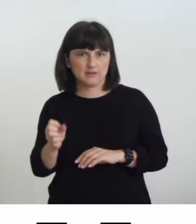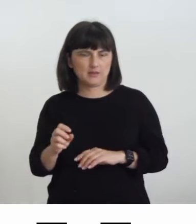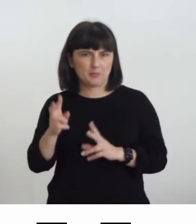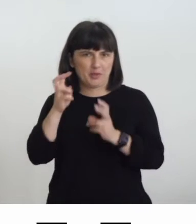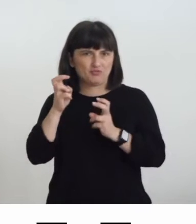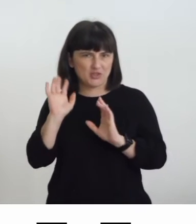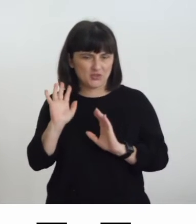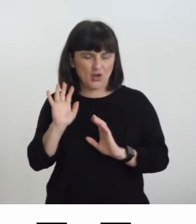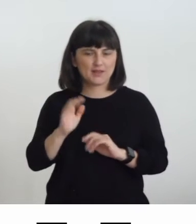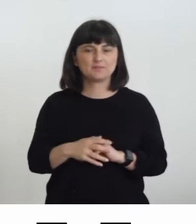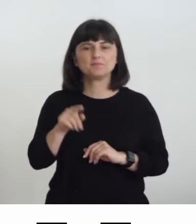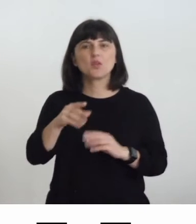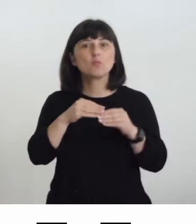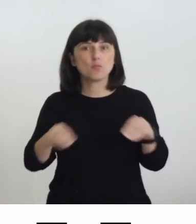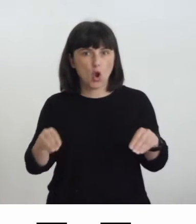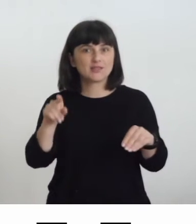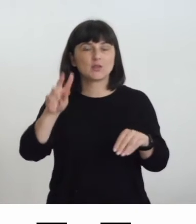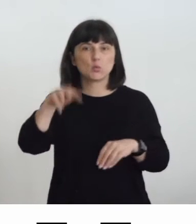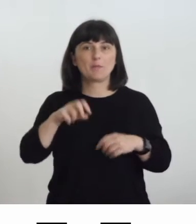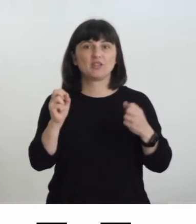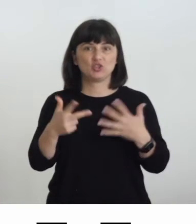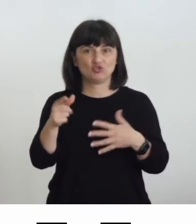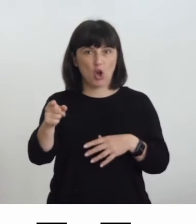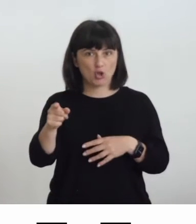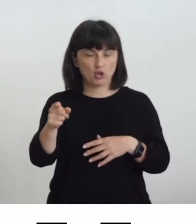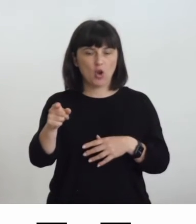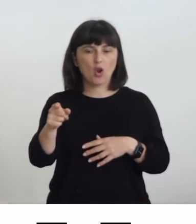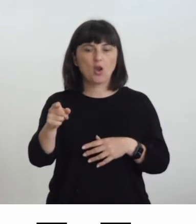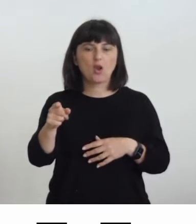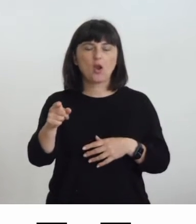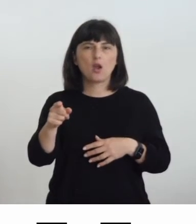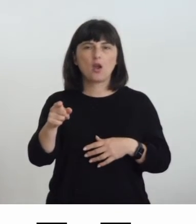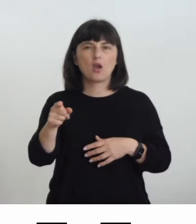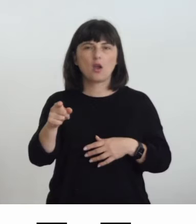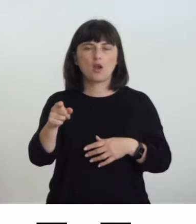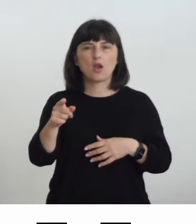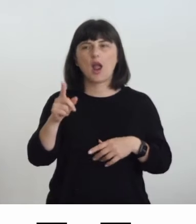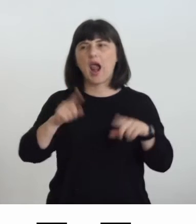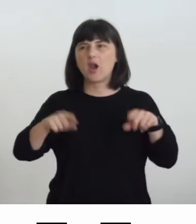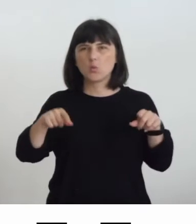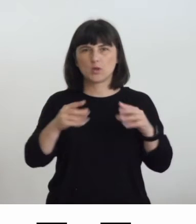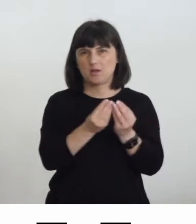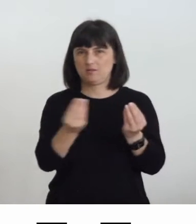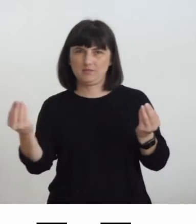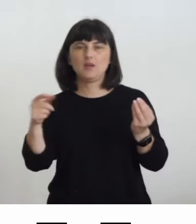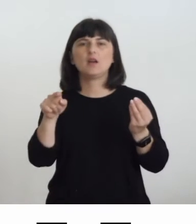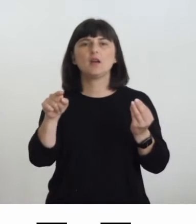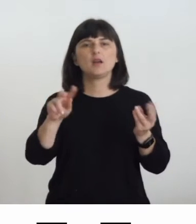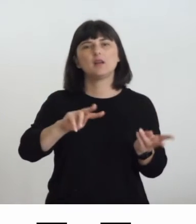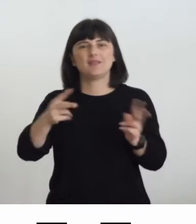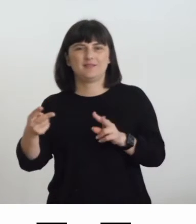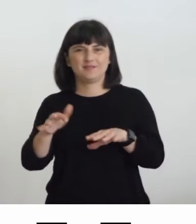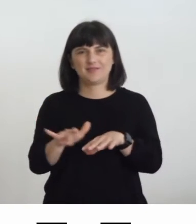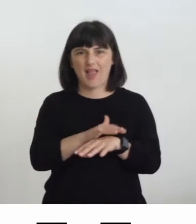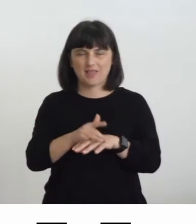dedicata ad Albers del 2018 dove alcune delle opere erano state tradotte tattilmente dall'Istituto